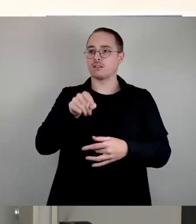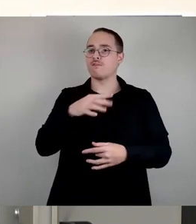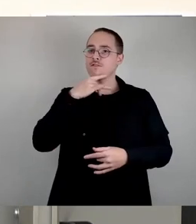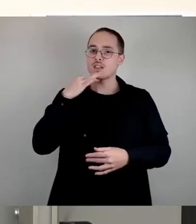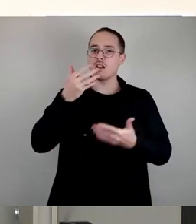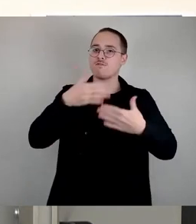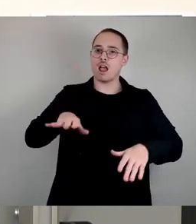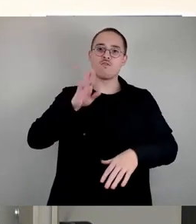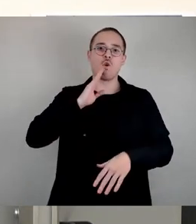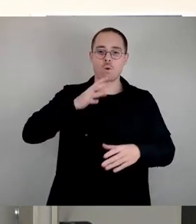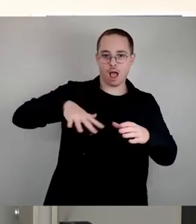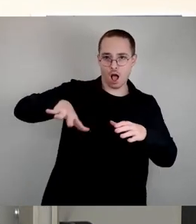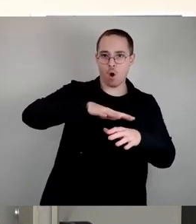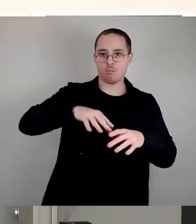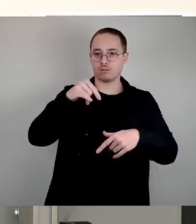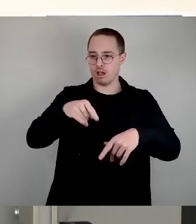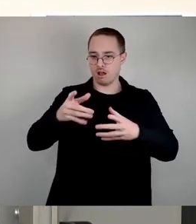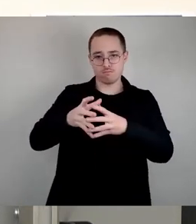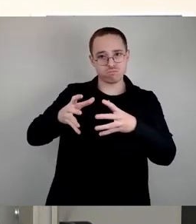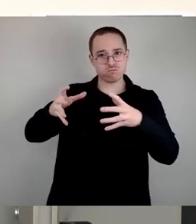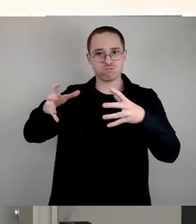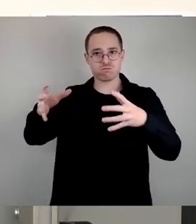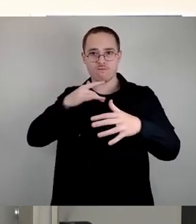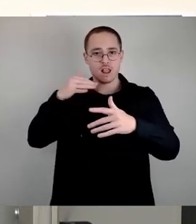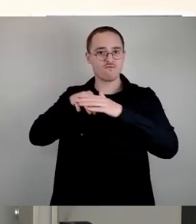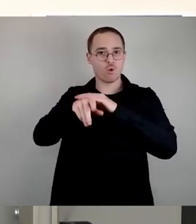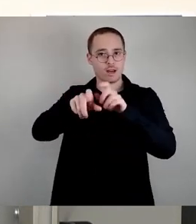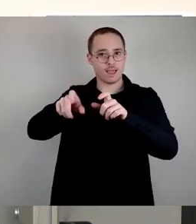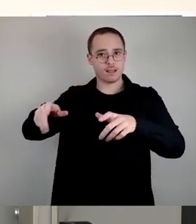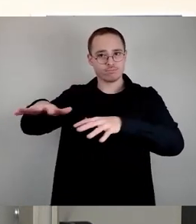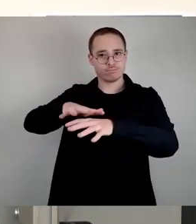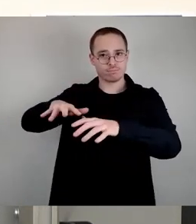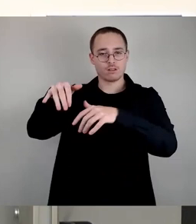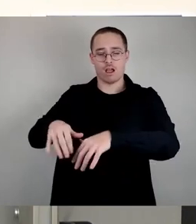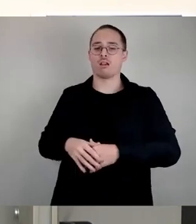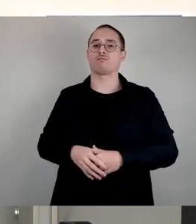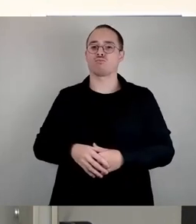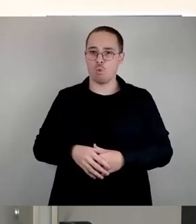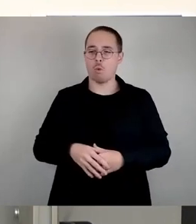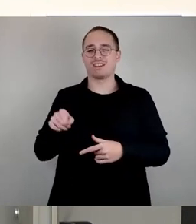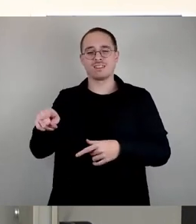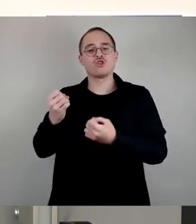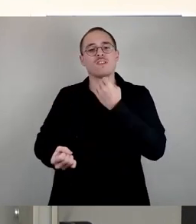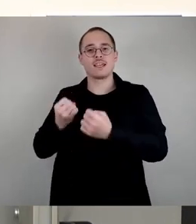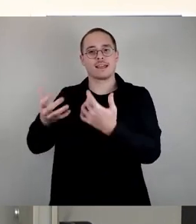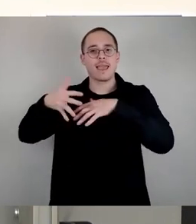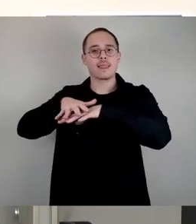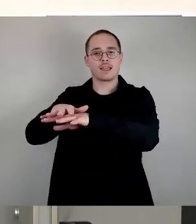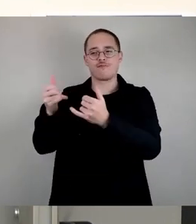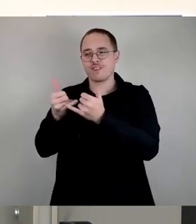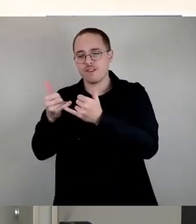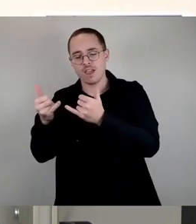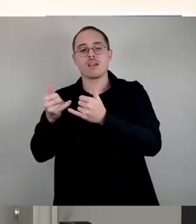schwierig, sie zu integrieren. Und es gibt andere Stadtteile, wo Glotsche, wie Glotsche, wo eben nichts frei ist, weil dort so viele